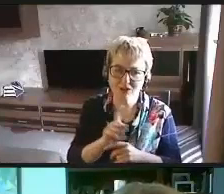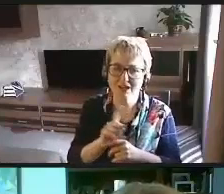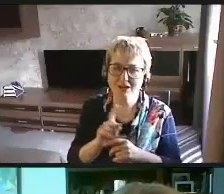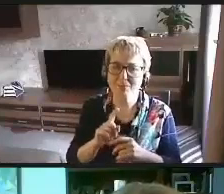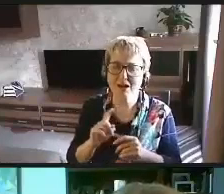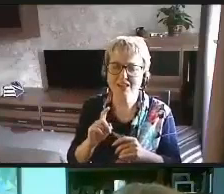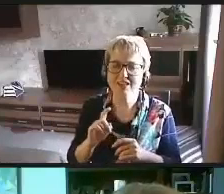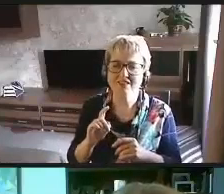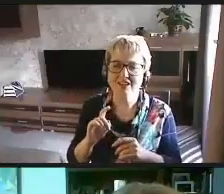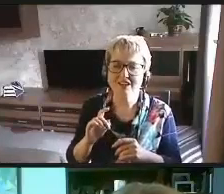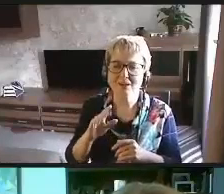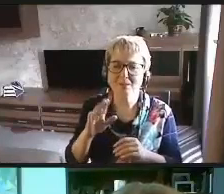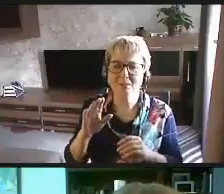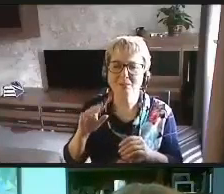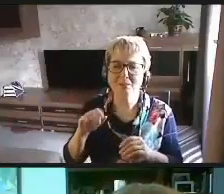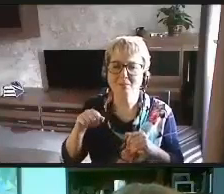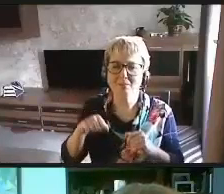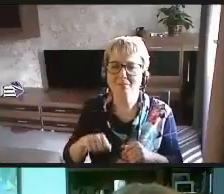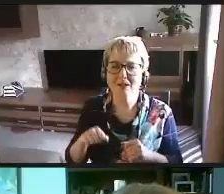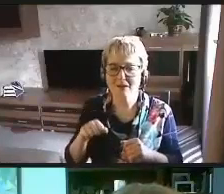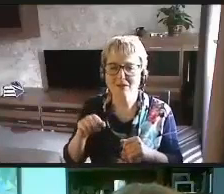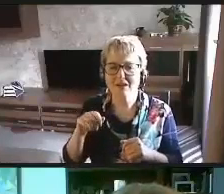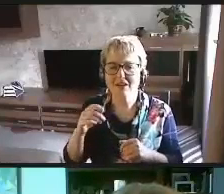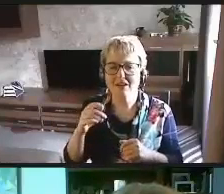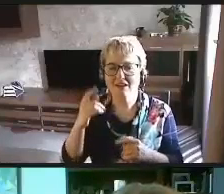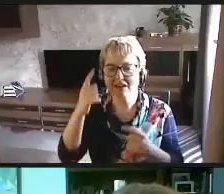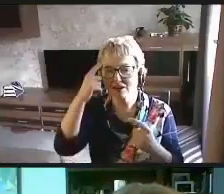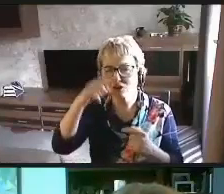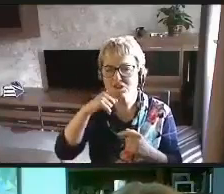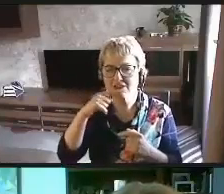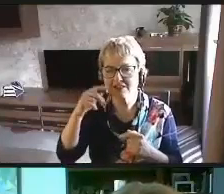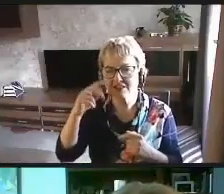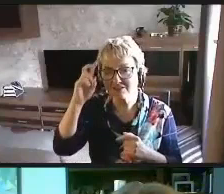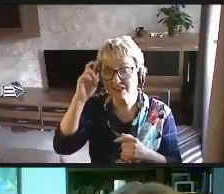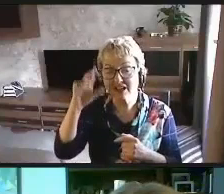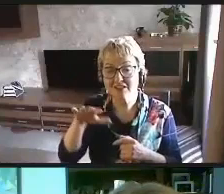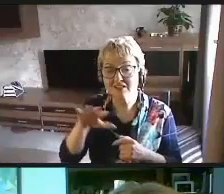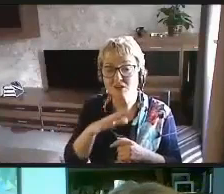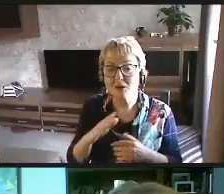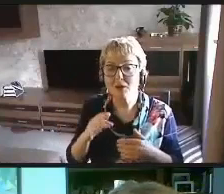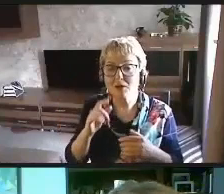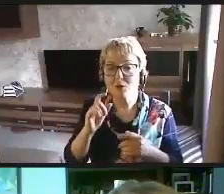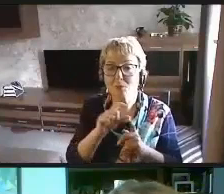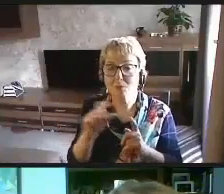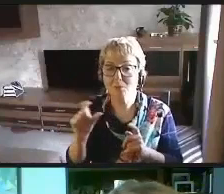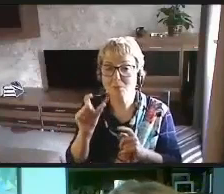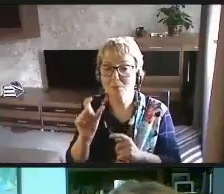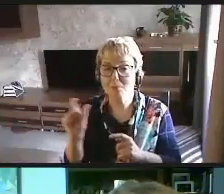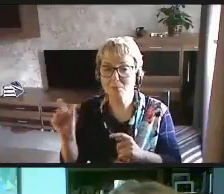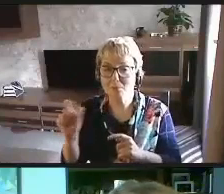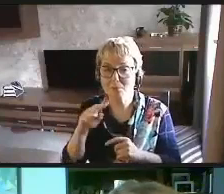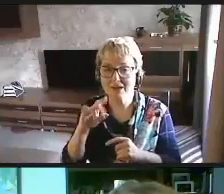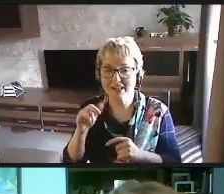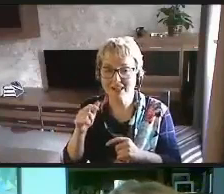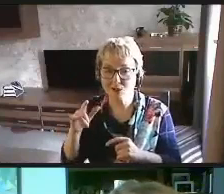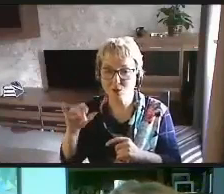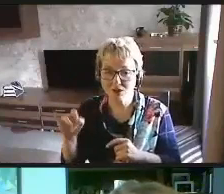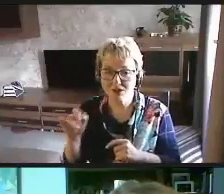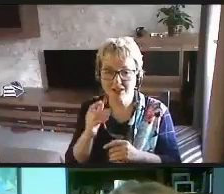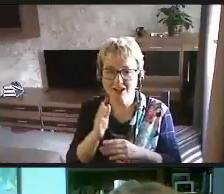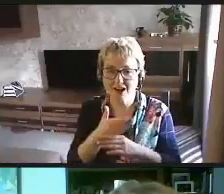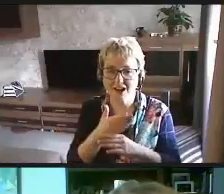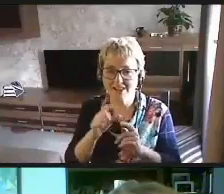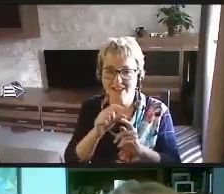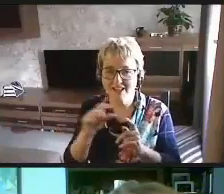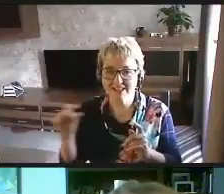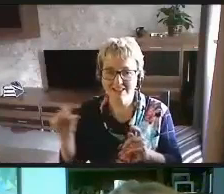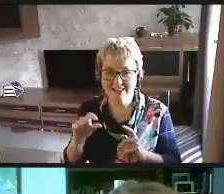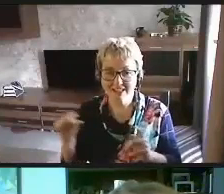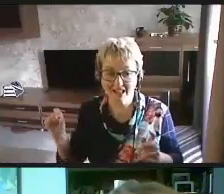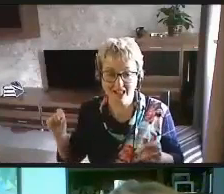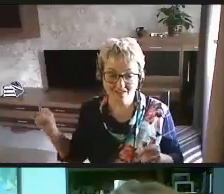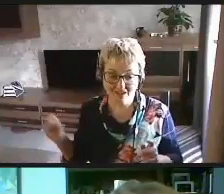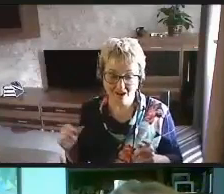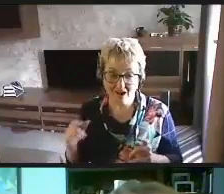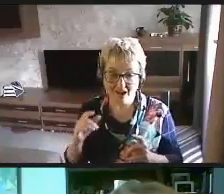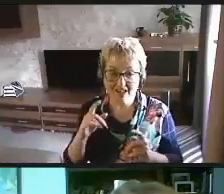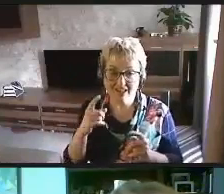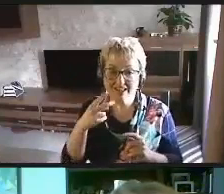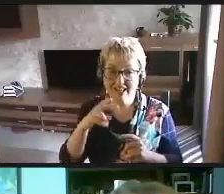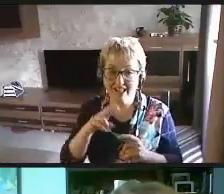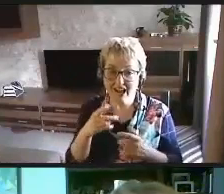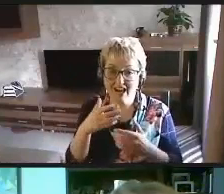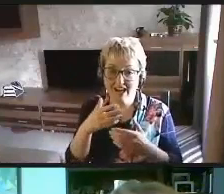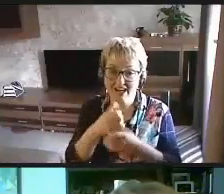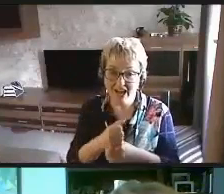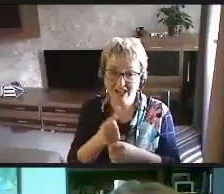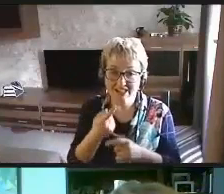системе Российской Федерации. Понятно, в основном, тут только предлоги, да, и отдельные такие слова. Но вот для краткости